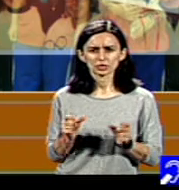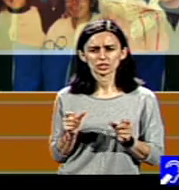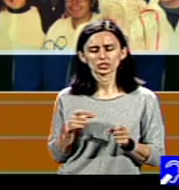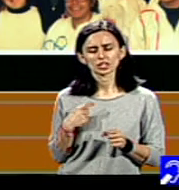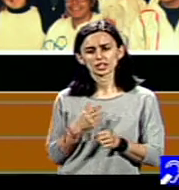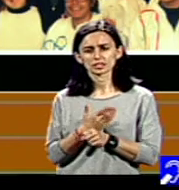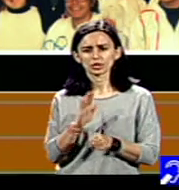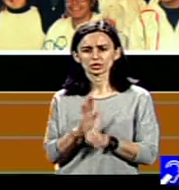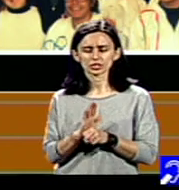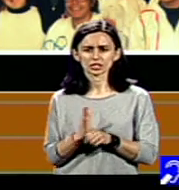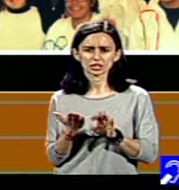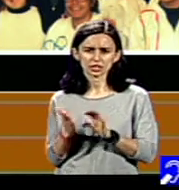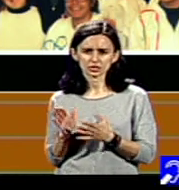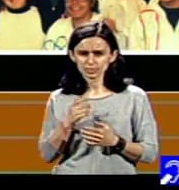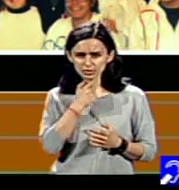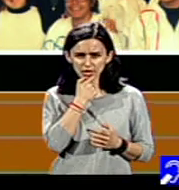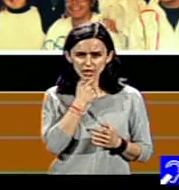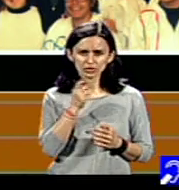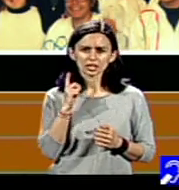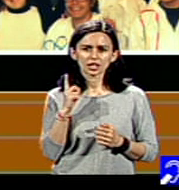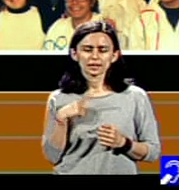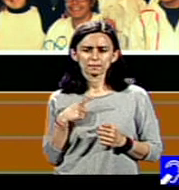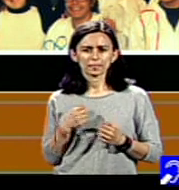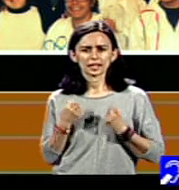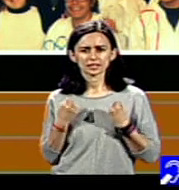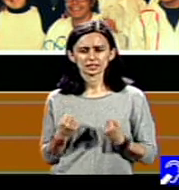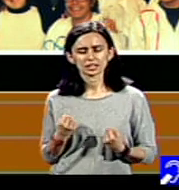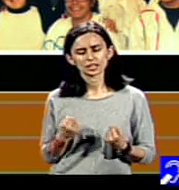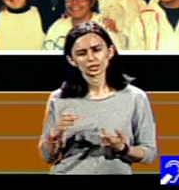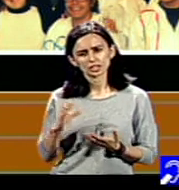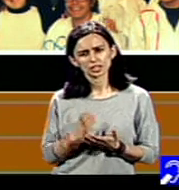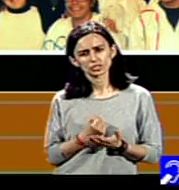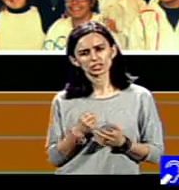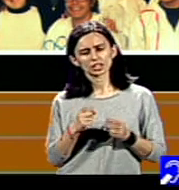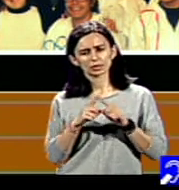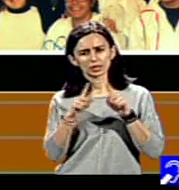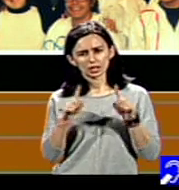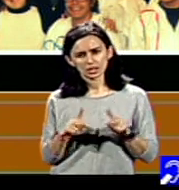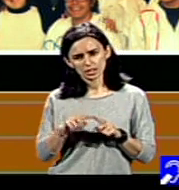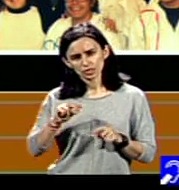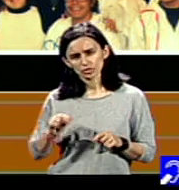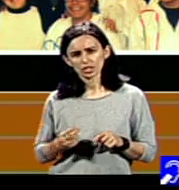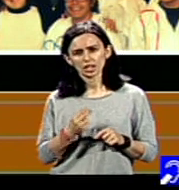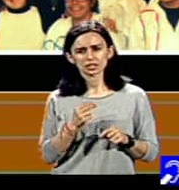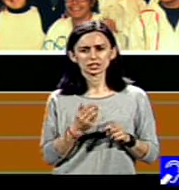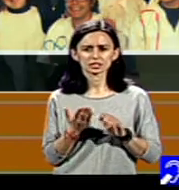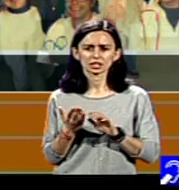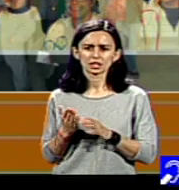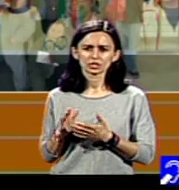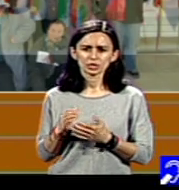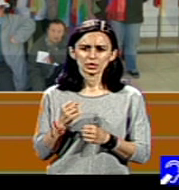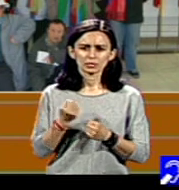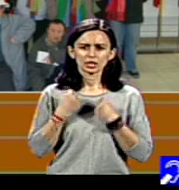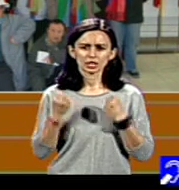dar sigur că este greu să recâștigăm contracte, să găsim din nou contracte, să portim activități,